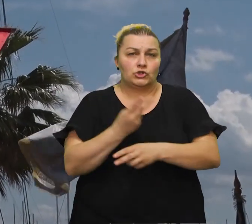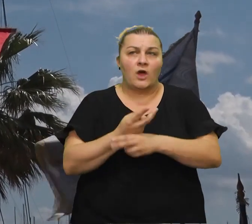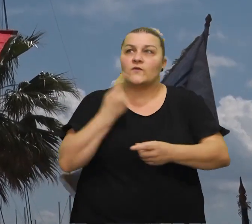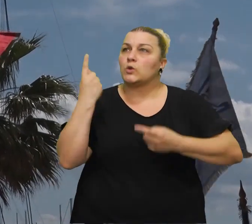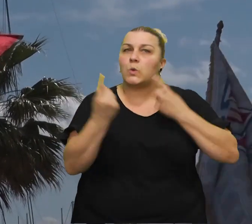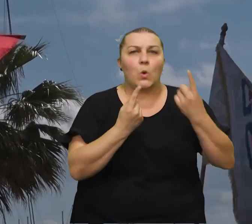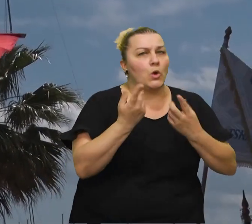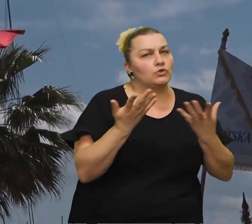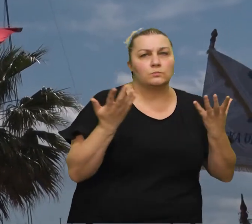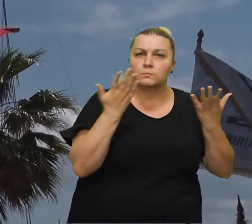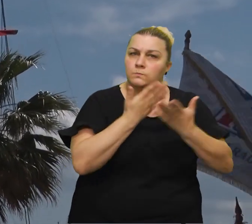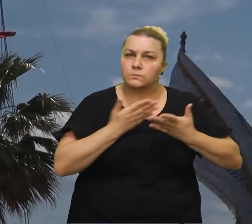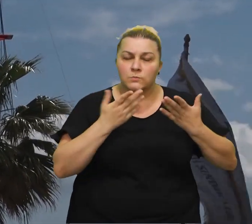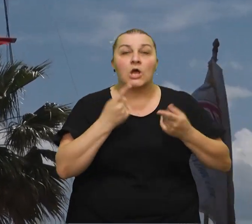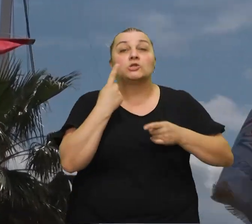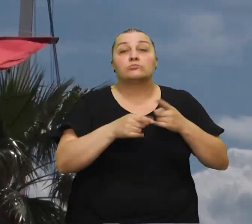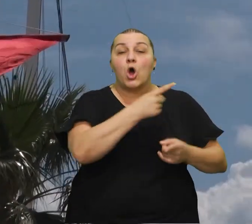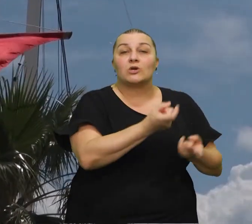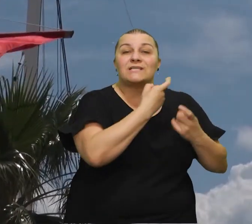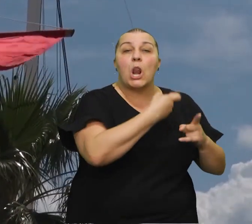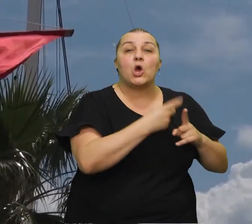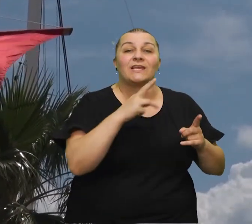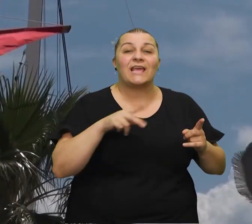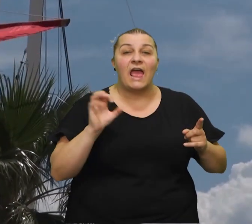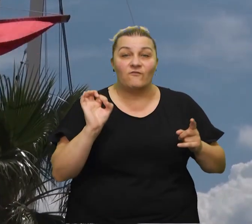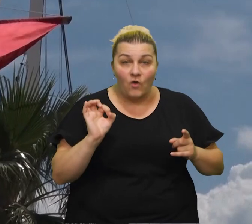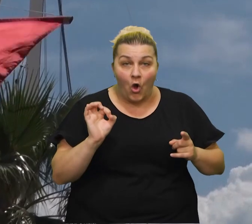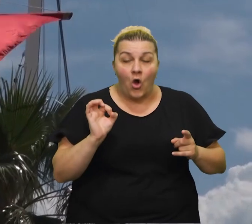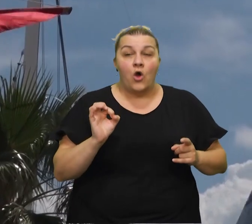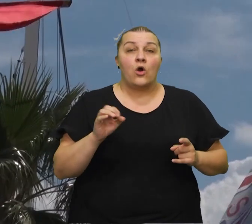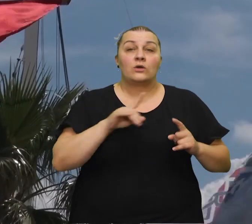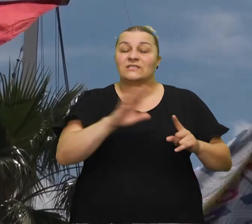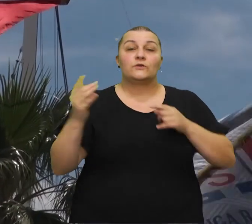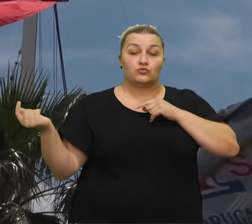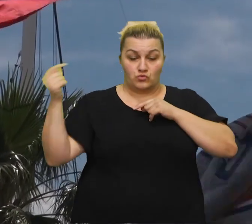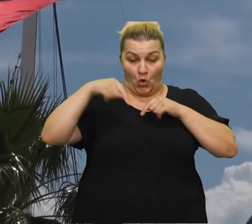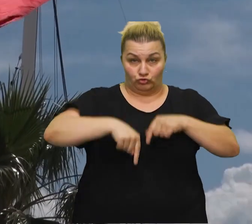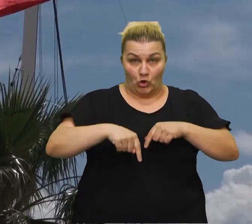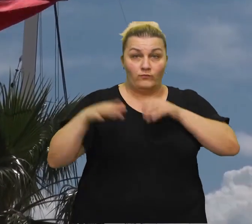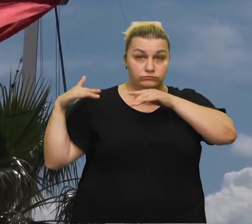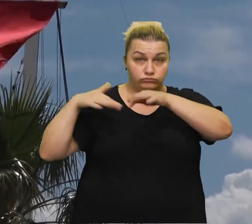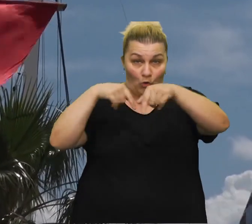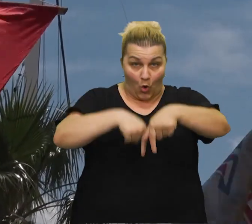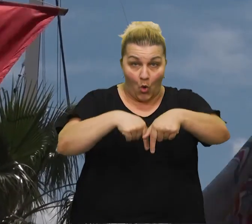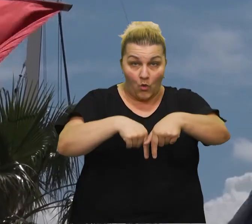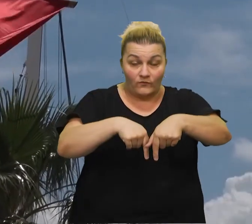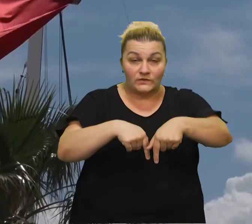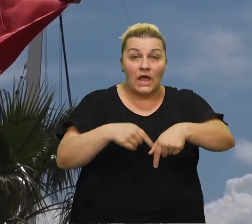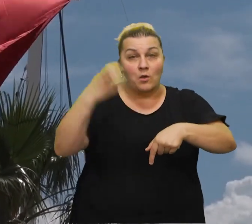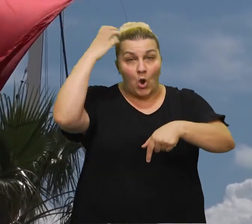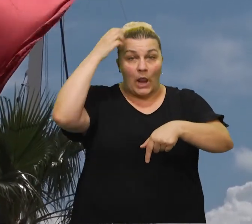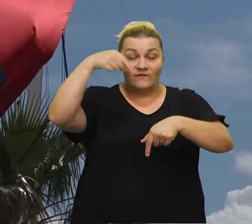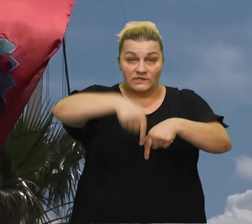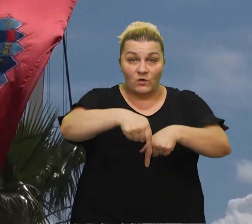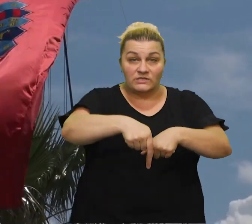Kijevu, znači škverane ljudi koji su došli tu i građani grada Sprita došli su ispred ove zgrade da dali jednu